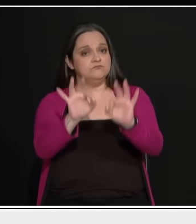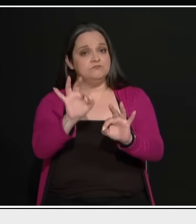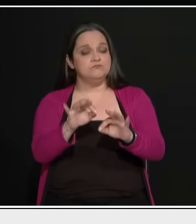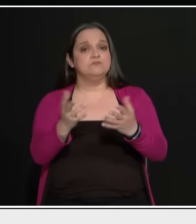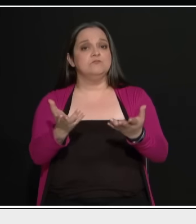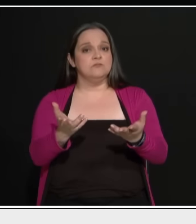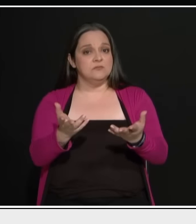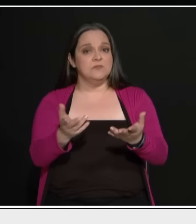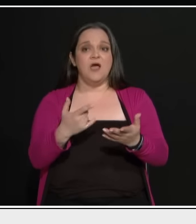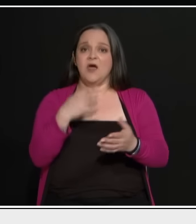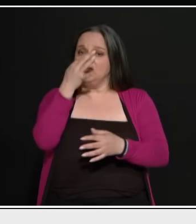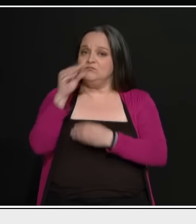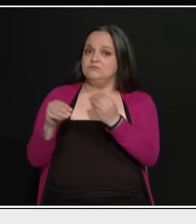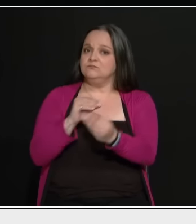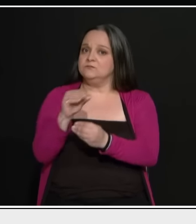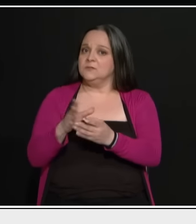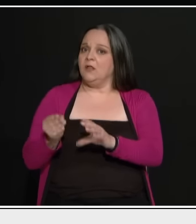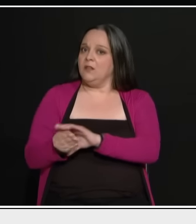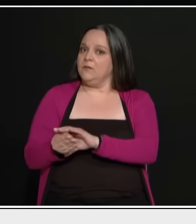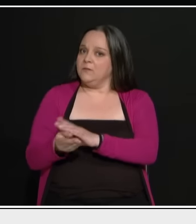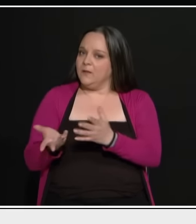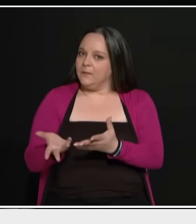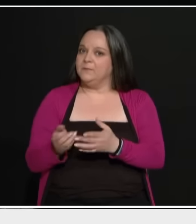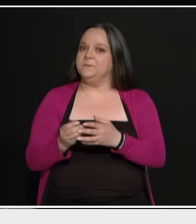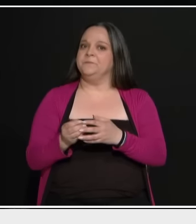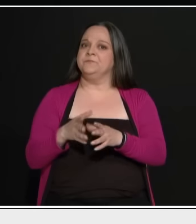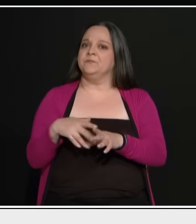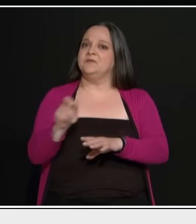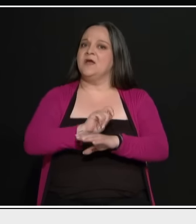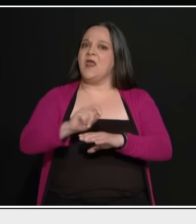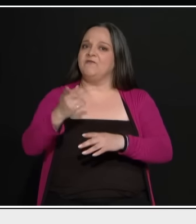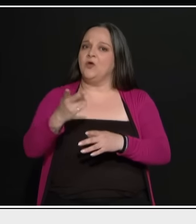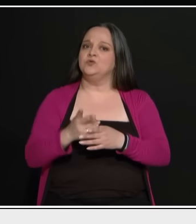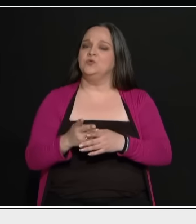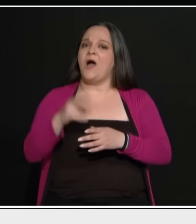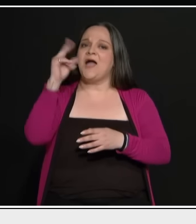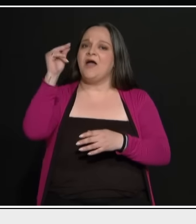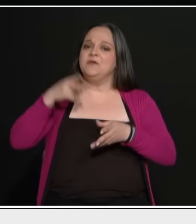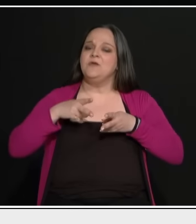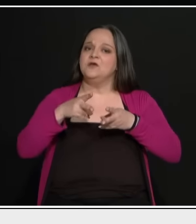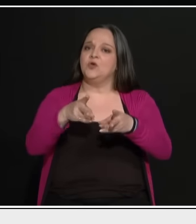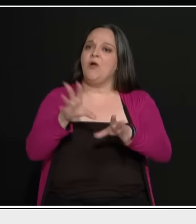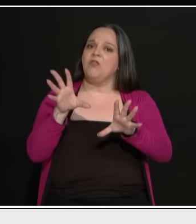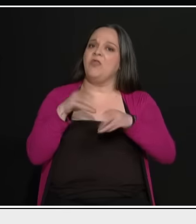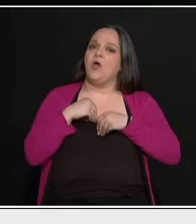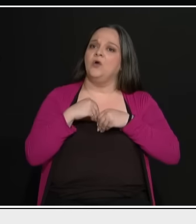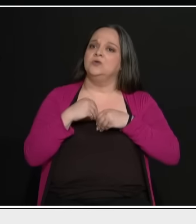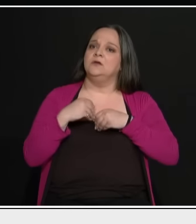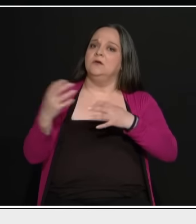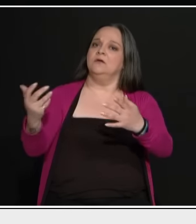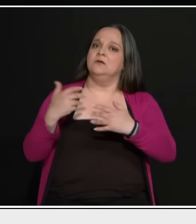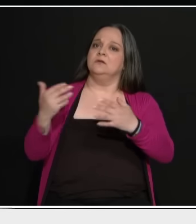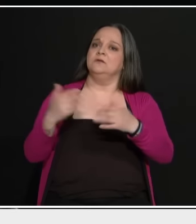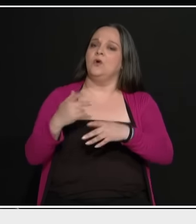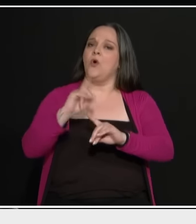τέλεχος, έκανε ρουσφέτια. Πηγαίνετε στο γραφείο του εκεί, κάθετος της Ακαδημίας. Είχε ένα γραφείο και δεχόταν συνέχεια η Βαρμπιτσιώτη όλοι